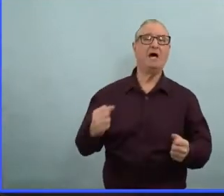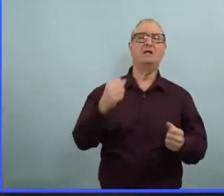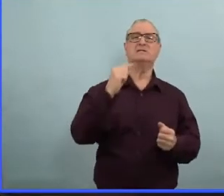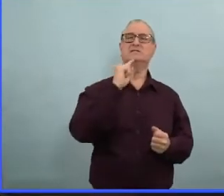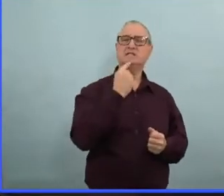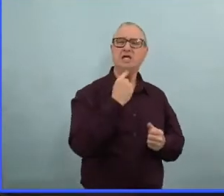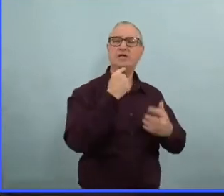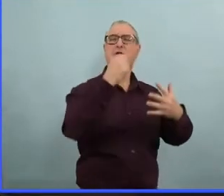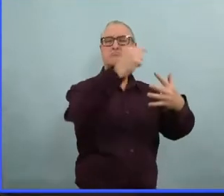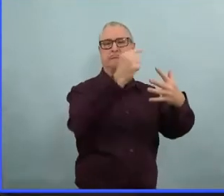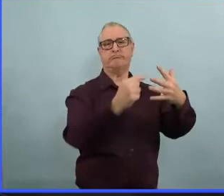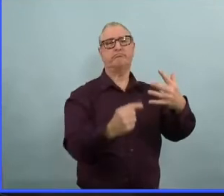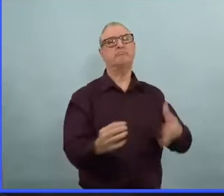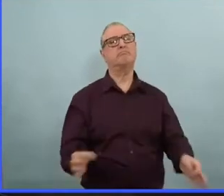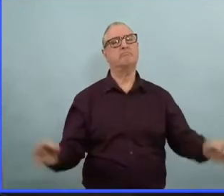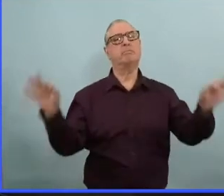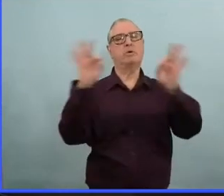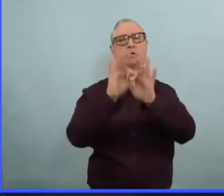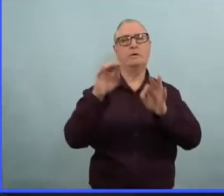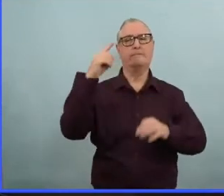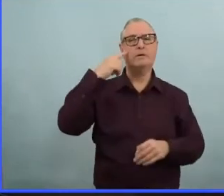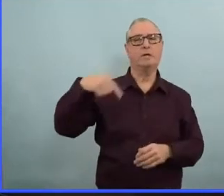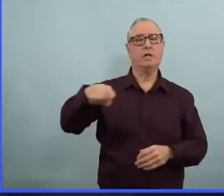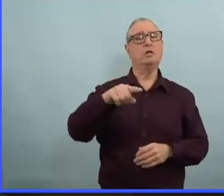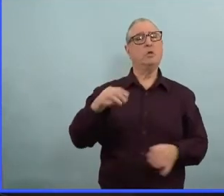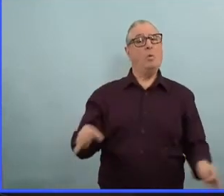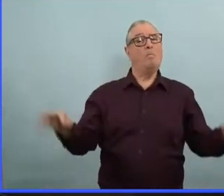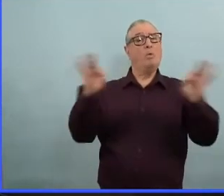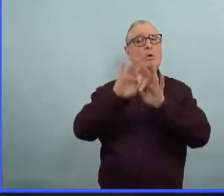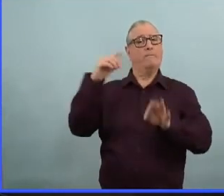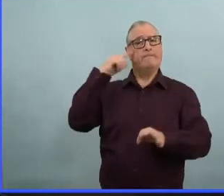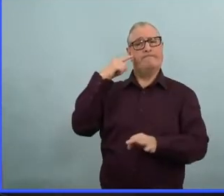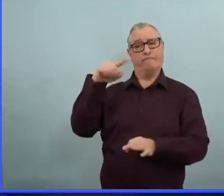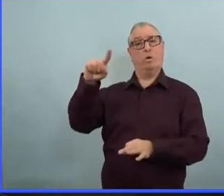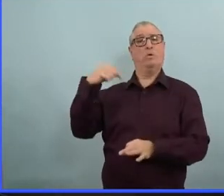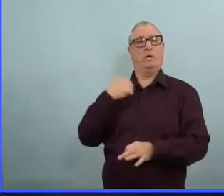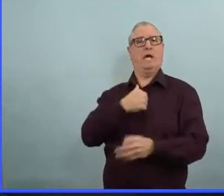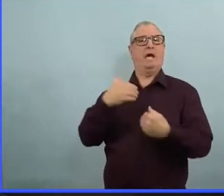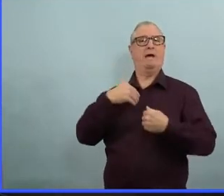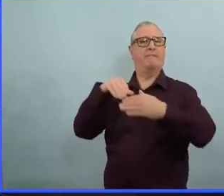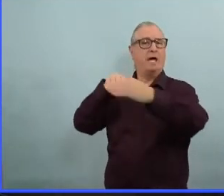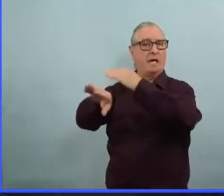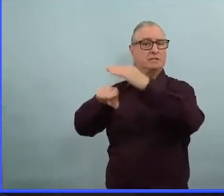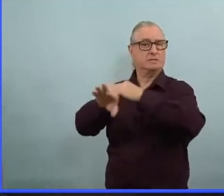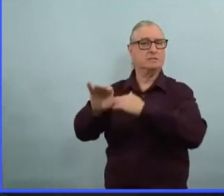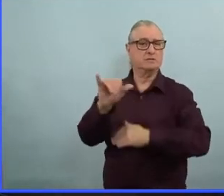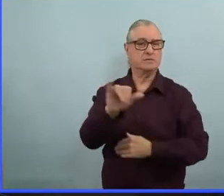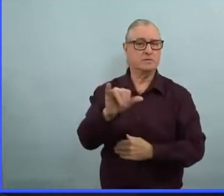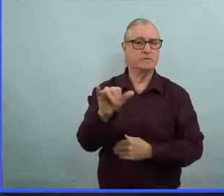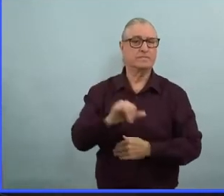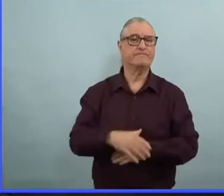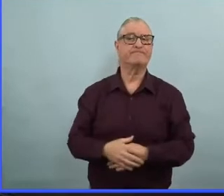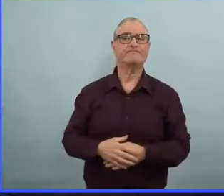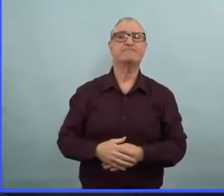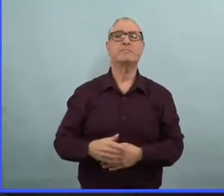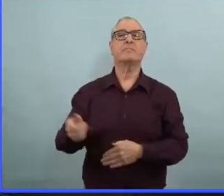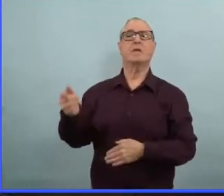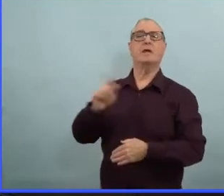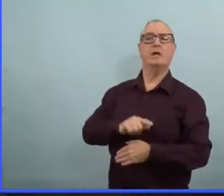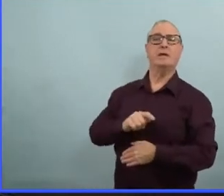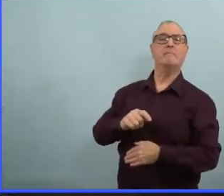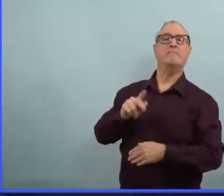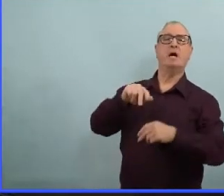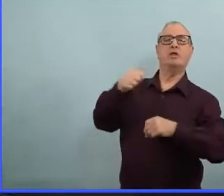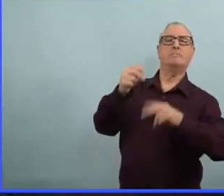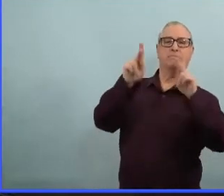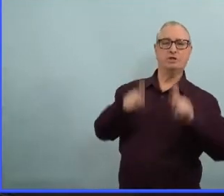dire aux personnes qui sont âgées, qui sont handicapées, qui ont un système immunitaire compromis et qui vraiment sont terrifiées à l'heure actuelle